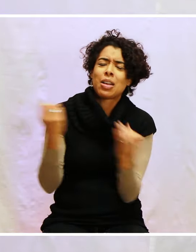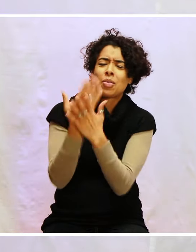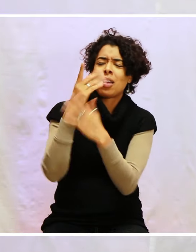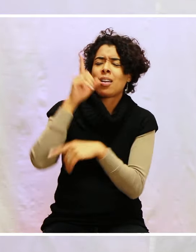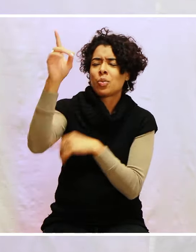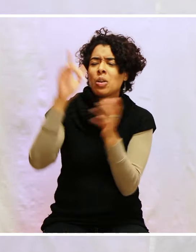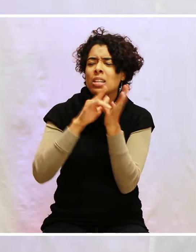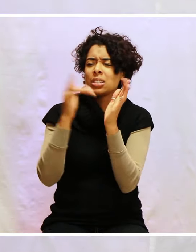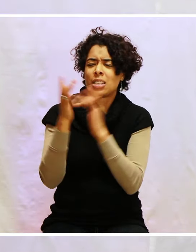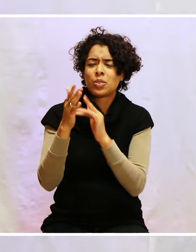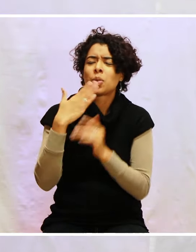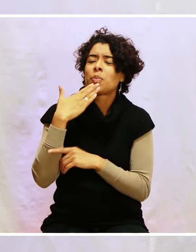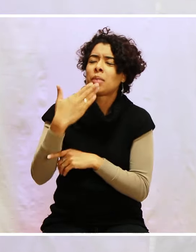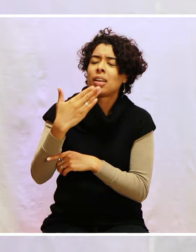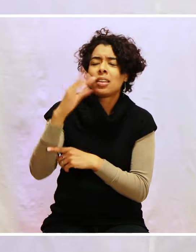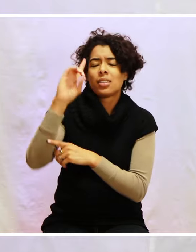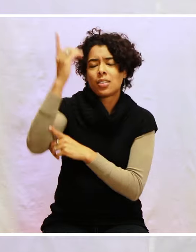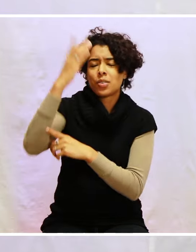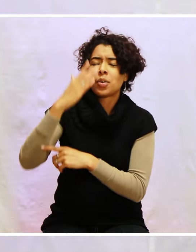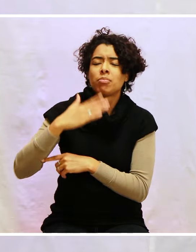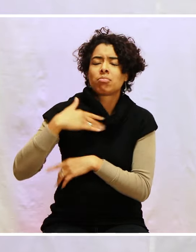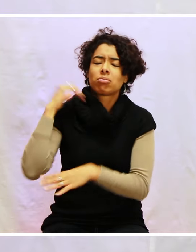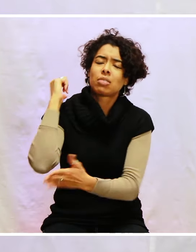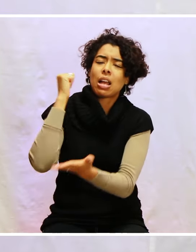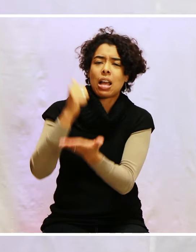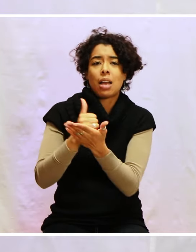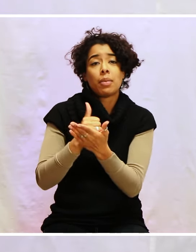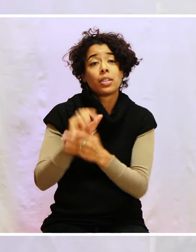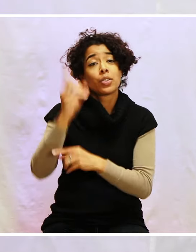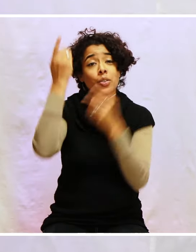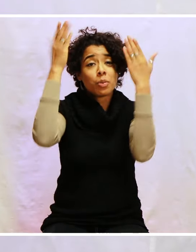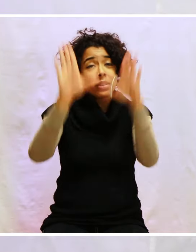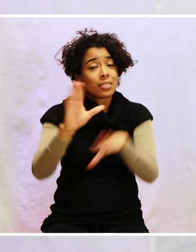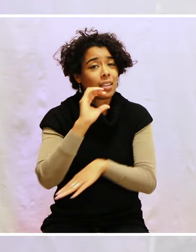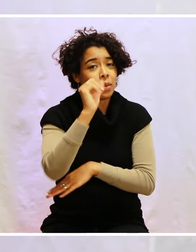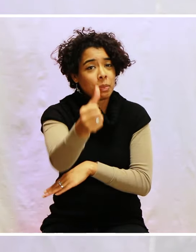Merci notre Dieu. Amen. Que Dieu vous bénisse. On se retrouve demain.